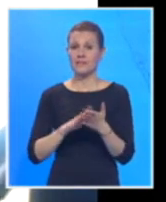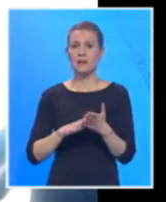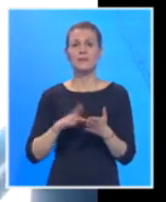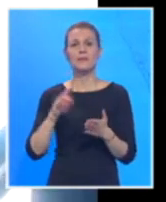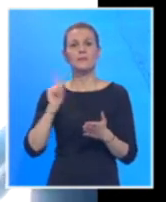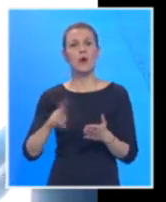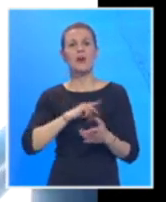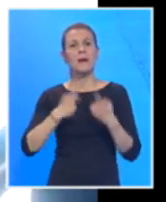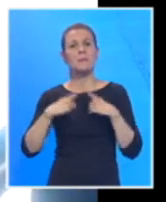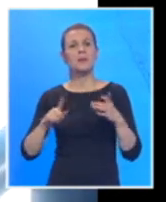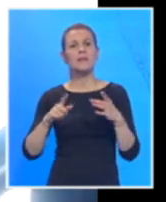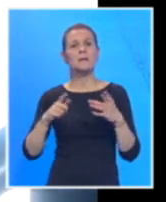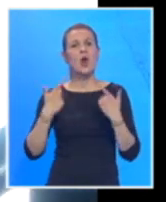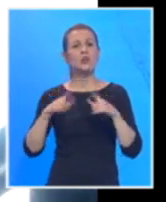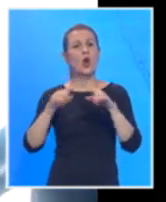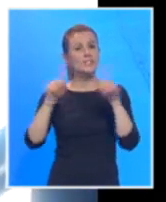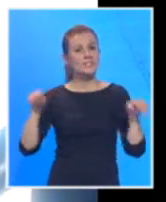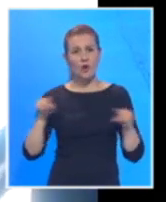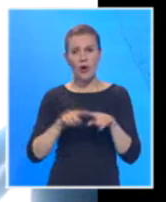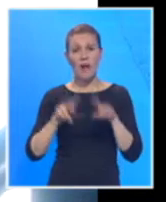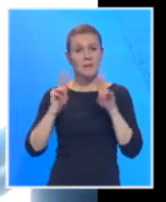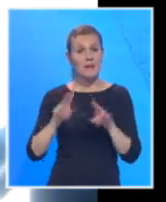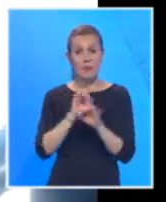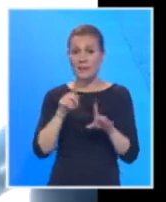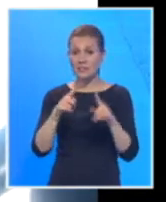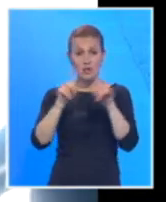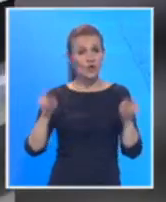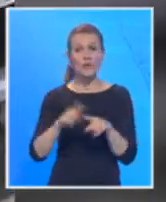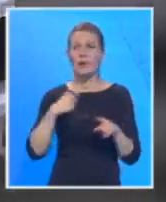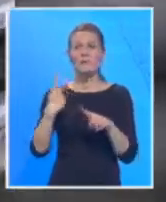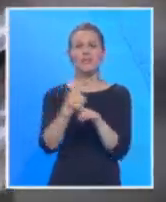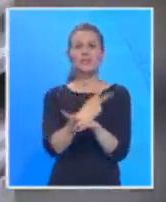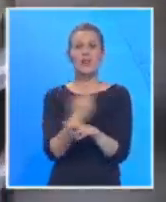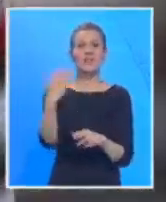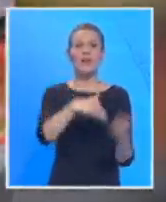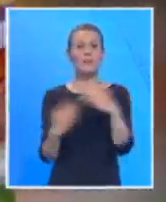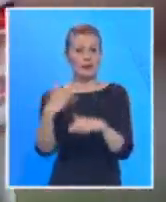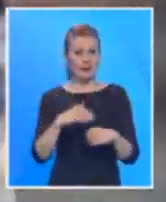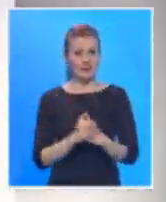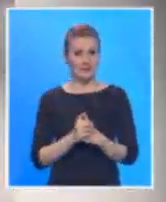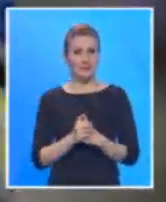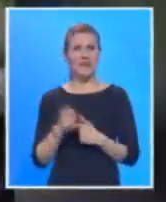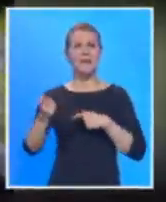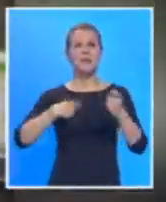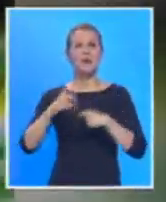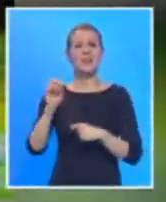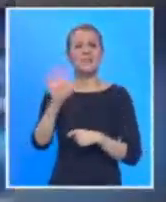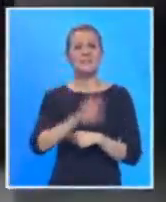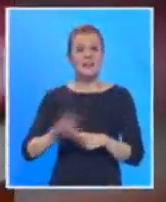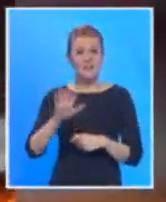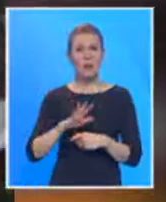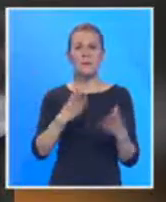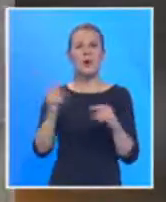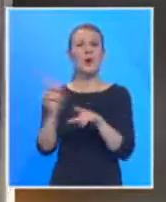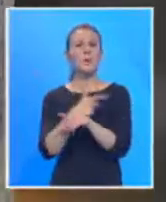nije dozvoljeno prelaziti iz jedne države u drugu. Rafa i prodavnica u Evropi dobrim delom su prazni, ali dosta